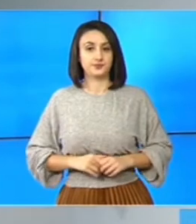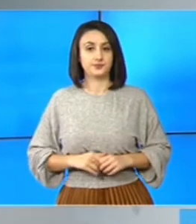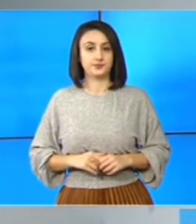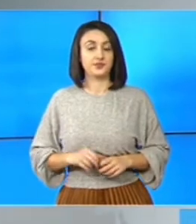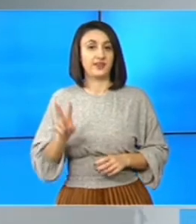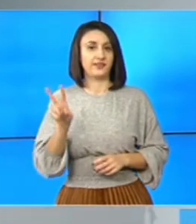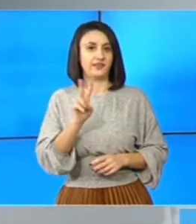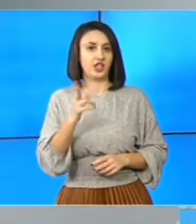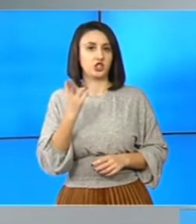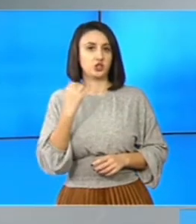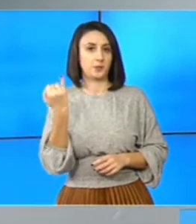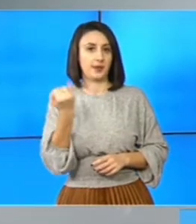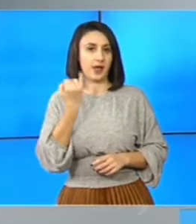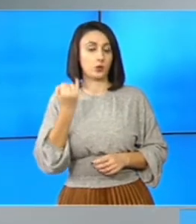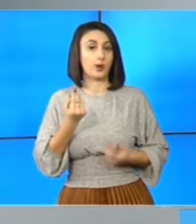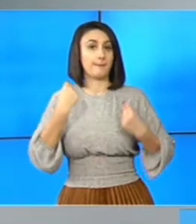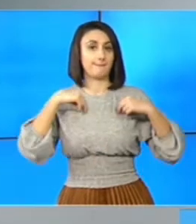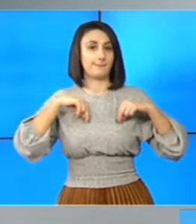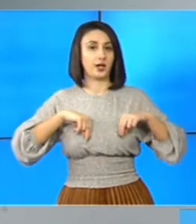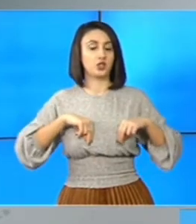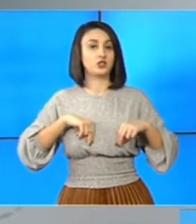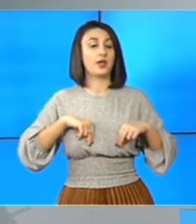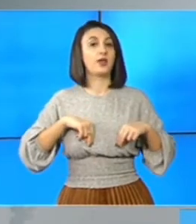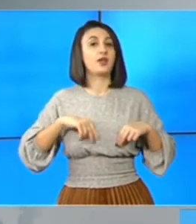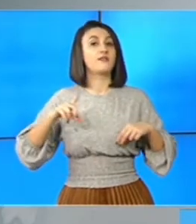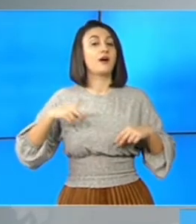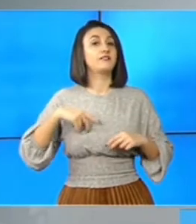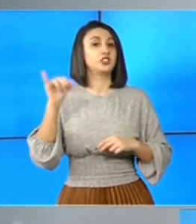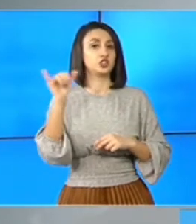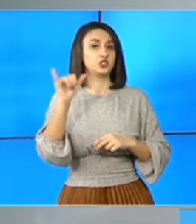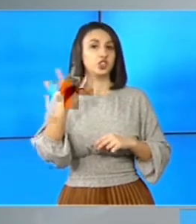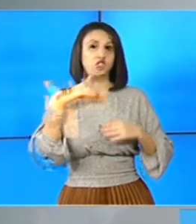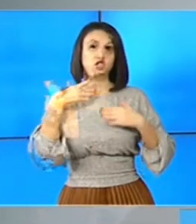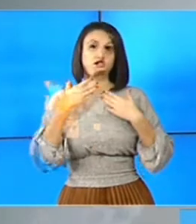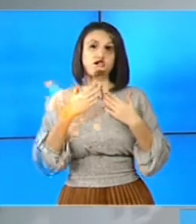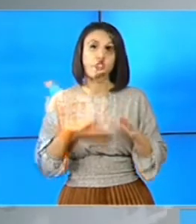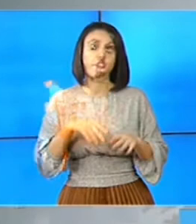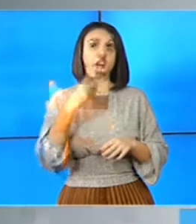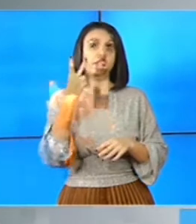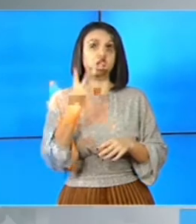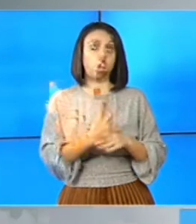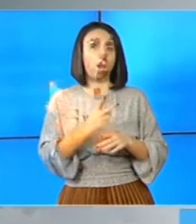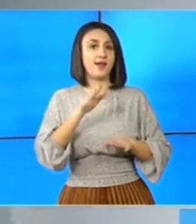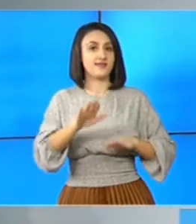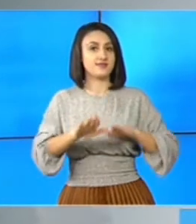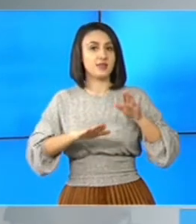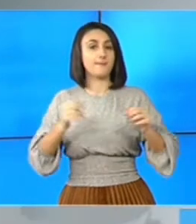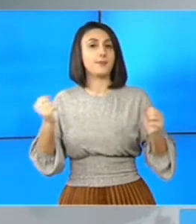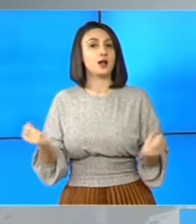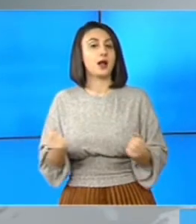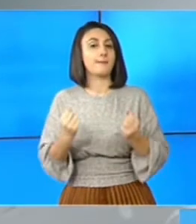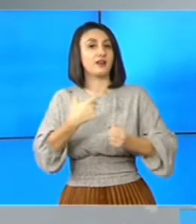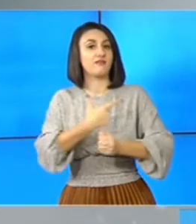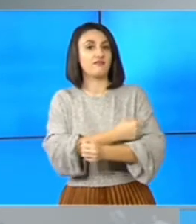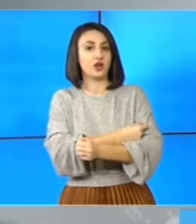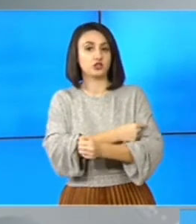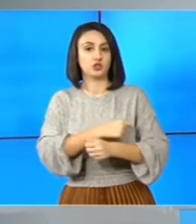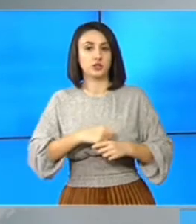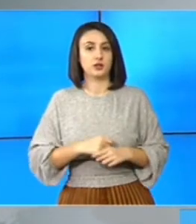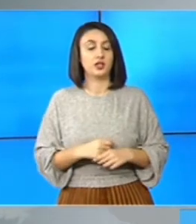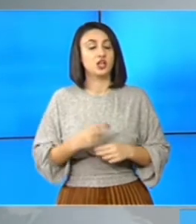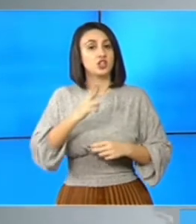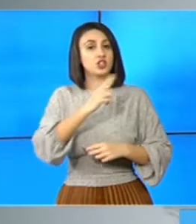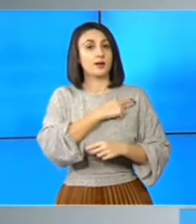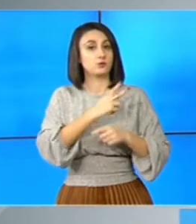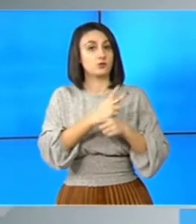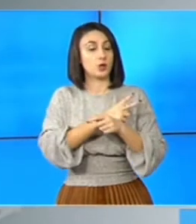Vineri 15 ianuarie, președintele Claus Iohannis va fi cel care va da startul celei de-a doua etape a campaniei de imunizare. Șeful